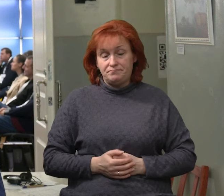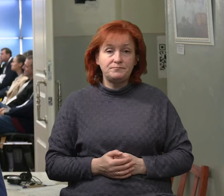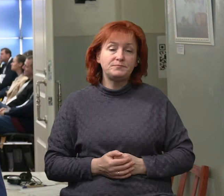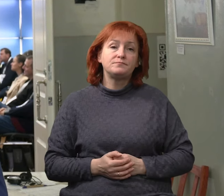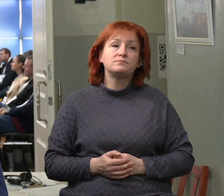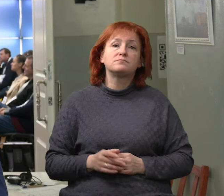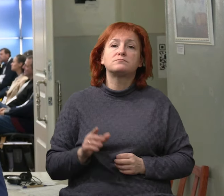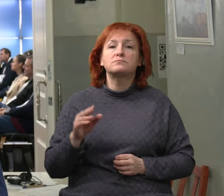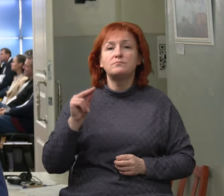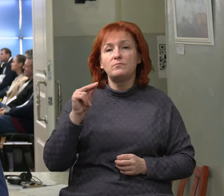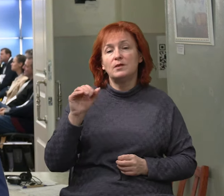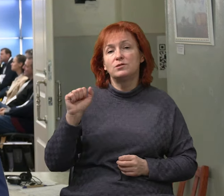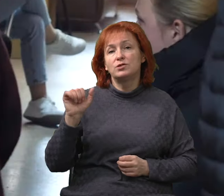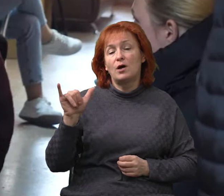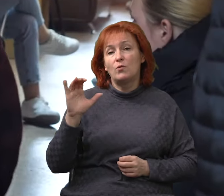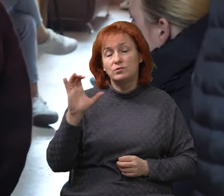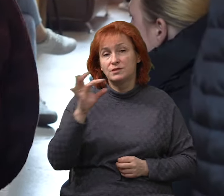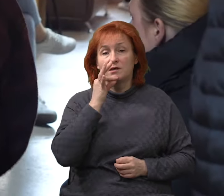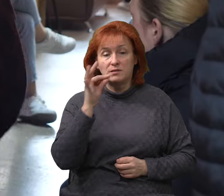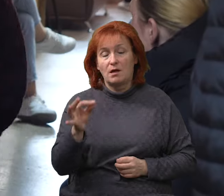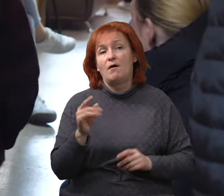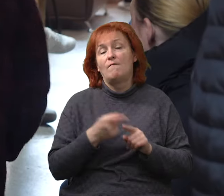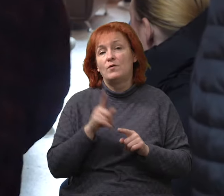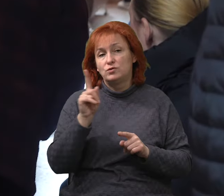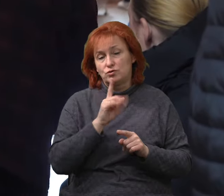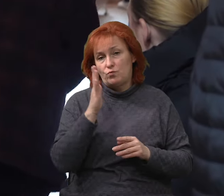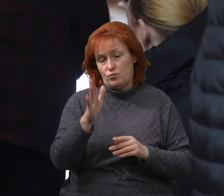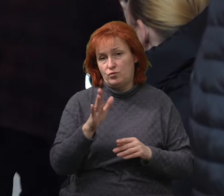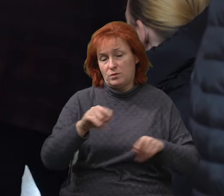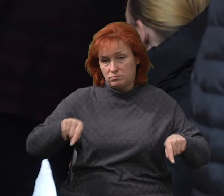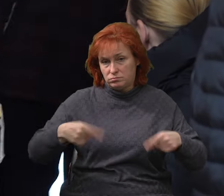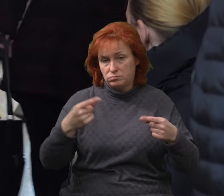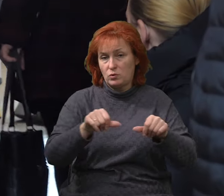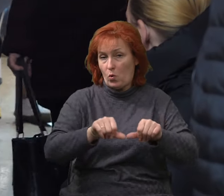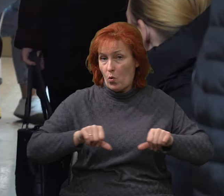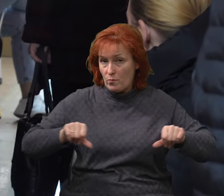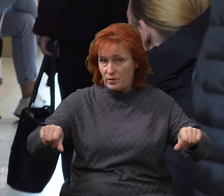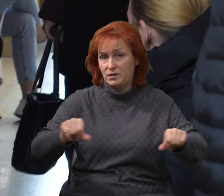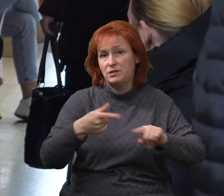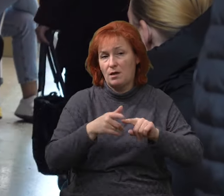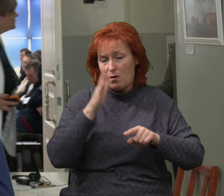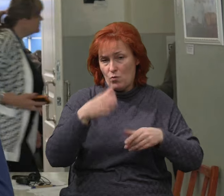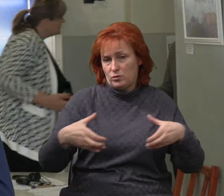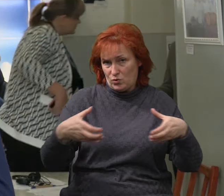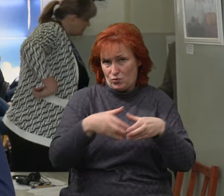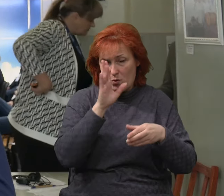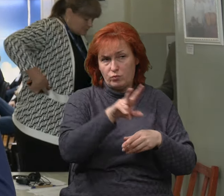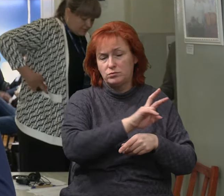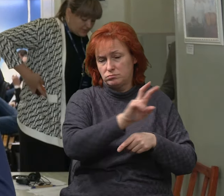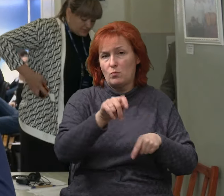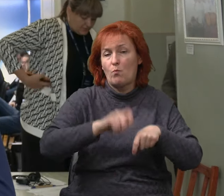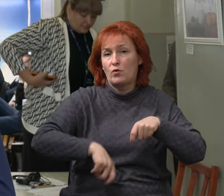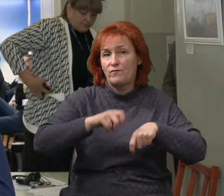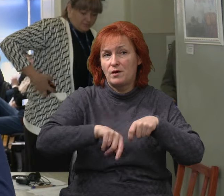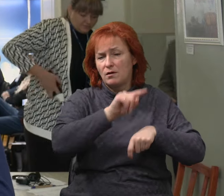Чернігівської ОВА В'ячеслав Чаус розповів, що на Чернігівщині запрацює комісія, яка перевірятиме результати роботи МСЕК. Була комунікація з